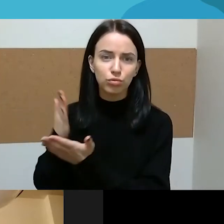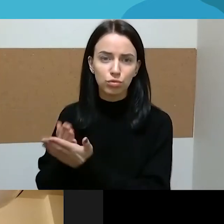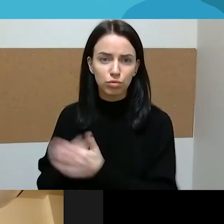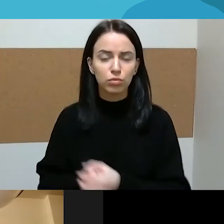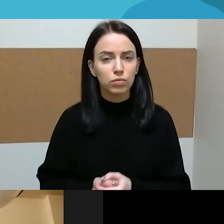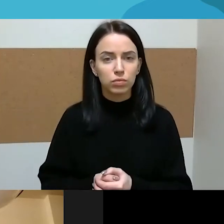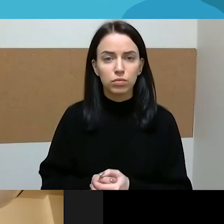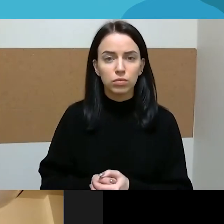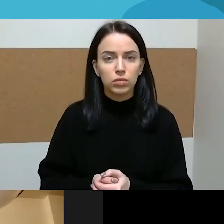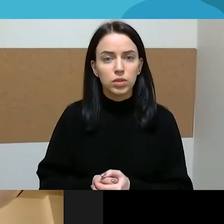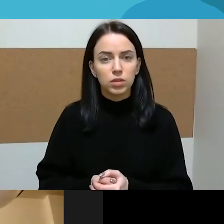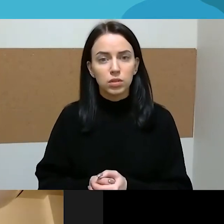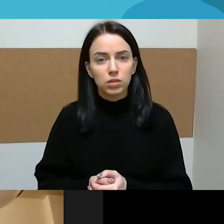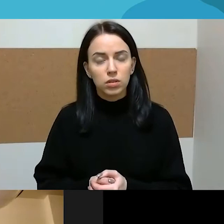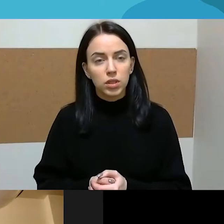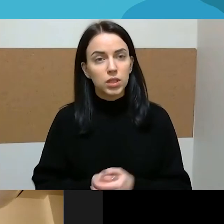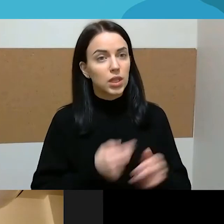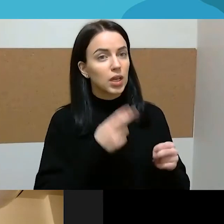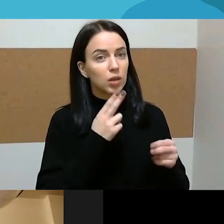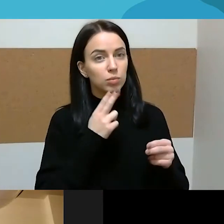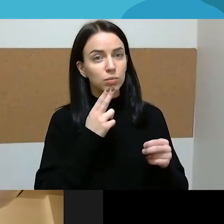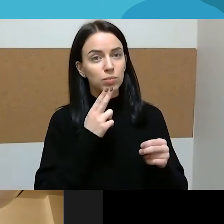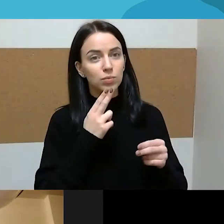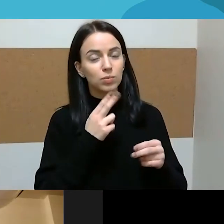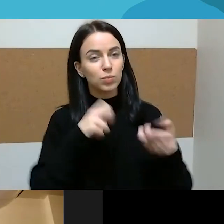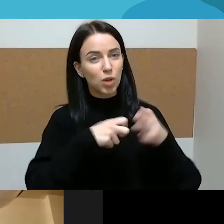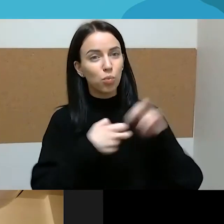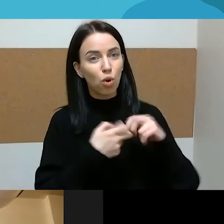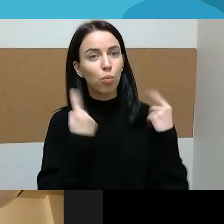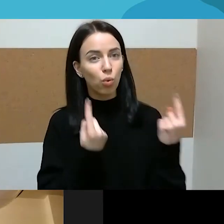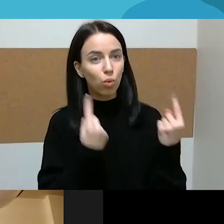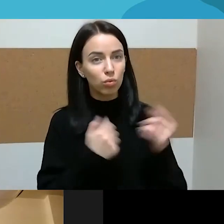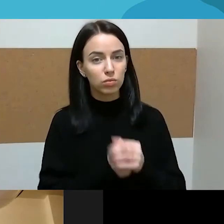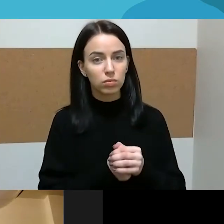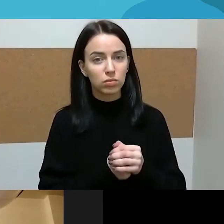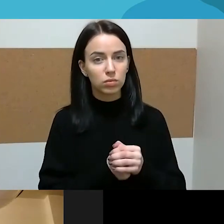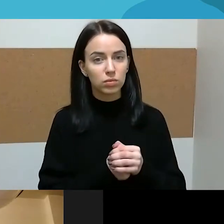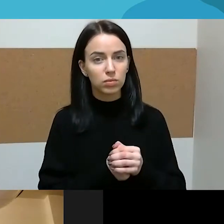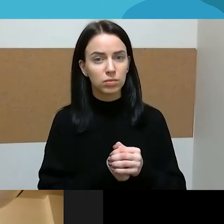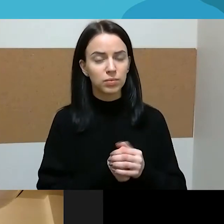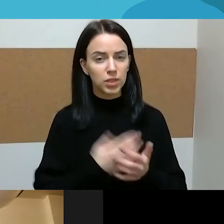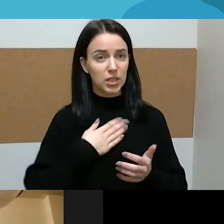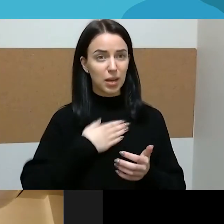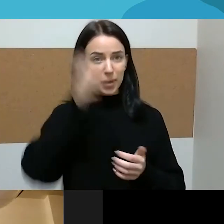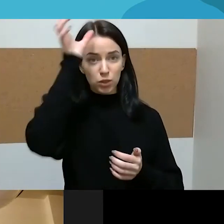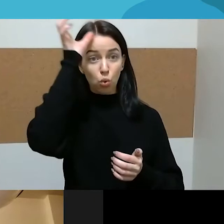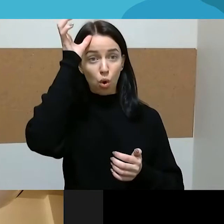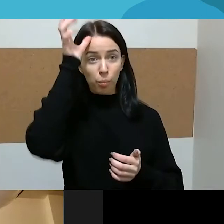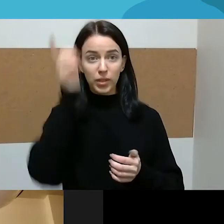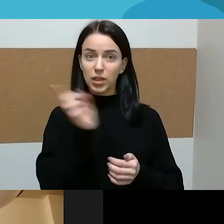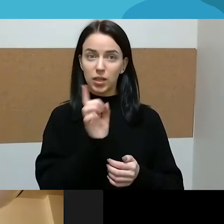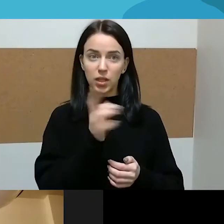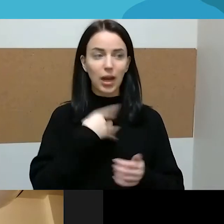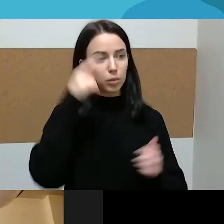skaudulis labai rimtas ir aš net neįsivaizduoju mano kompetenciją, tą kalbėčiau jau psichologai arba tos vietės